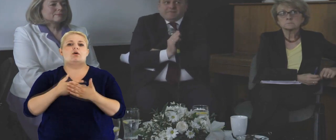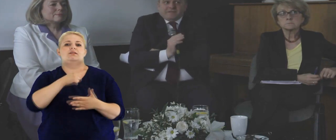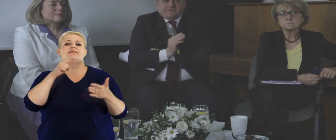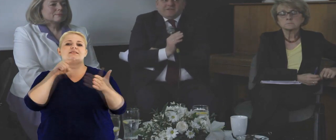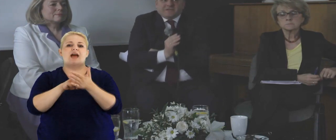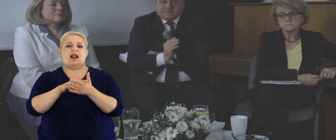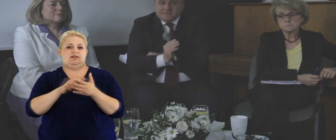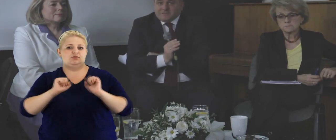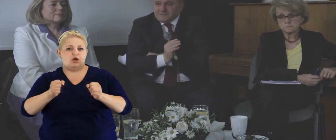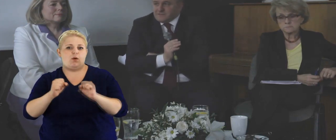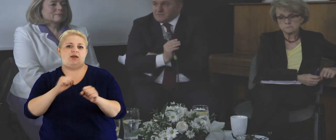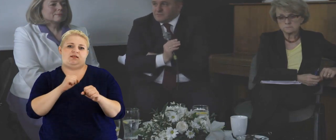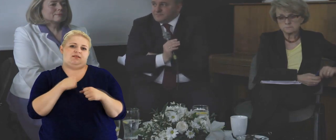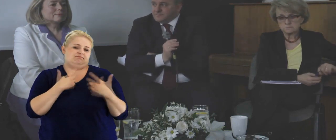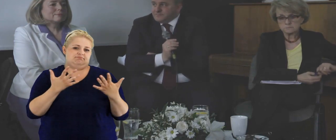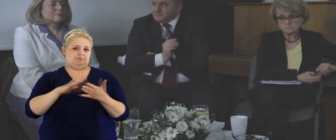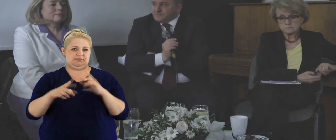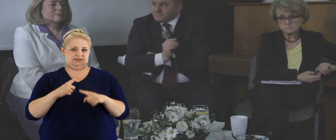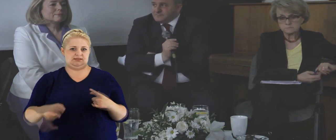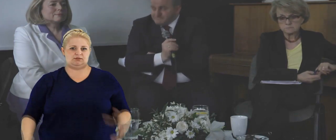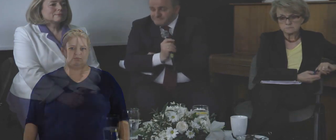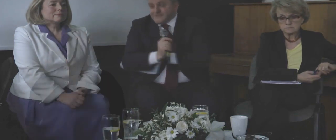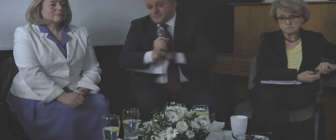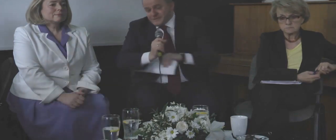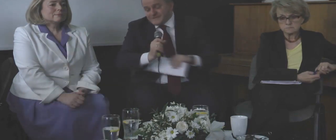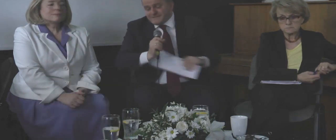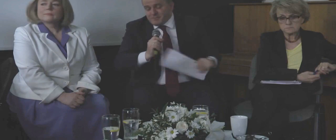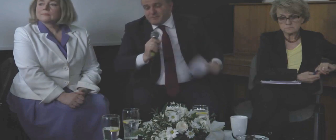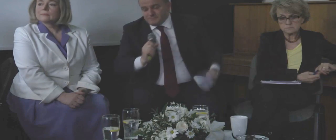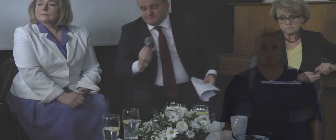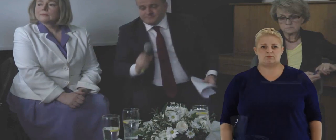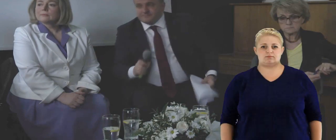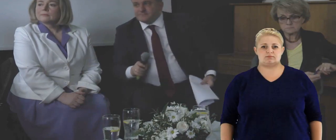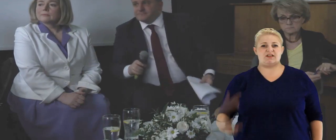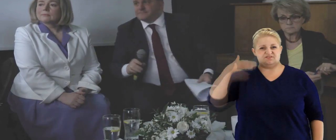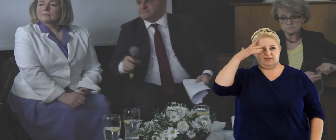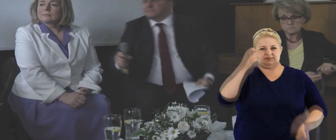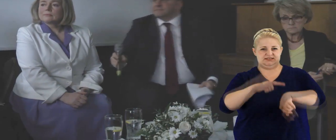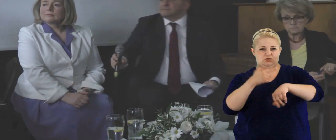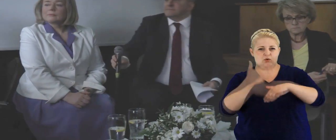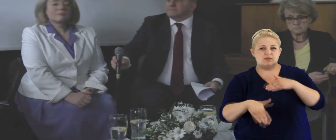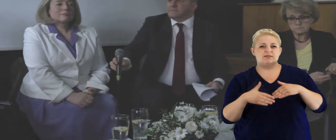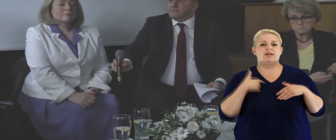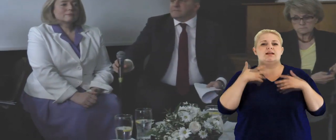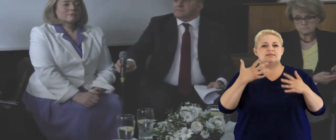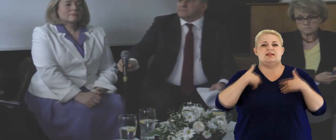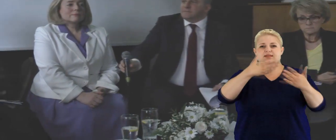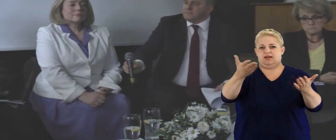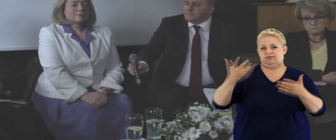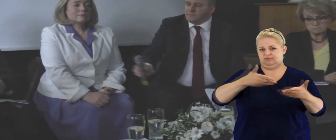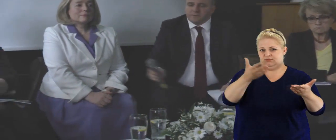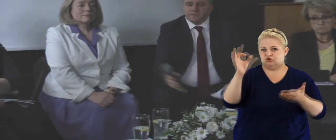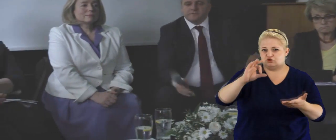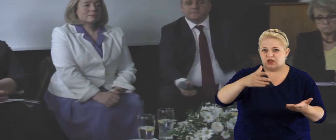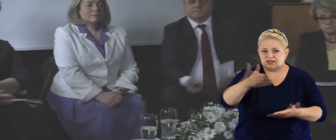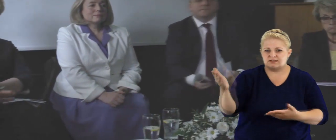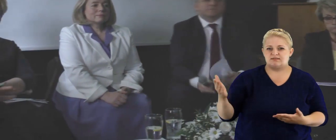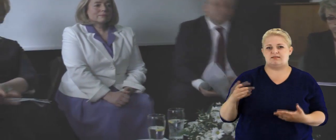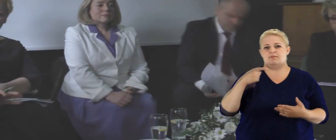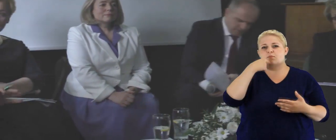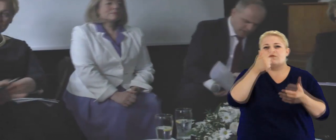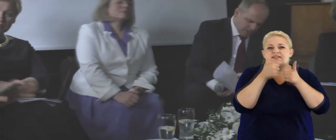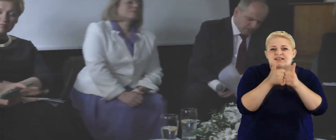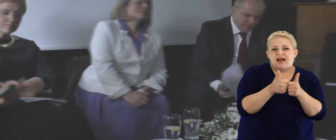czasami całe przedsięwzięcie jest wtedy bez sensu. dobrze, ja wiem, wiem, bo już, już presja, że zaraz, zaraz się kończy czas, jeszcze chciałbym dać